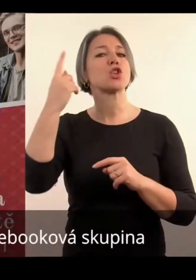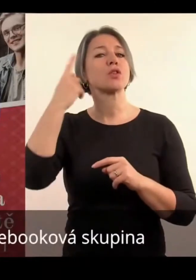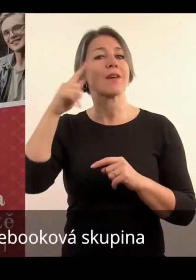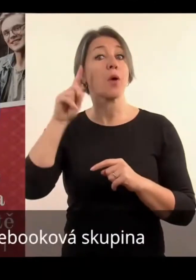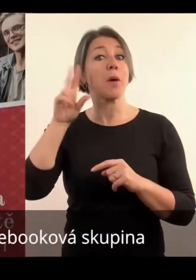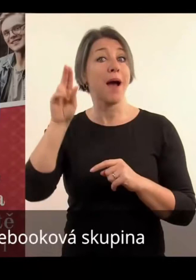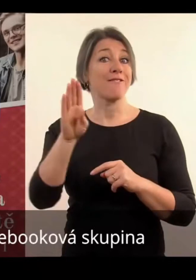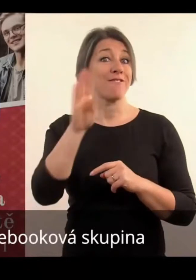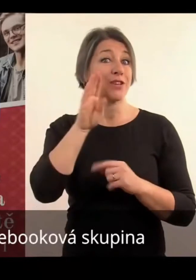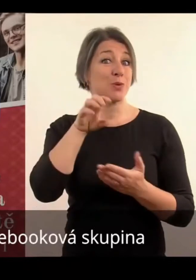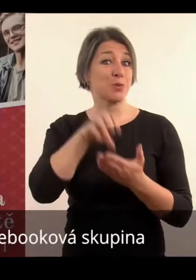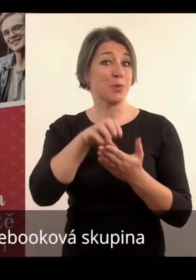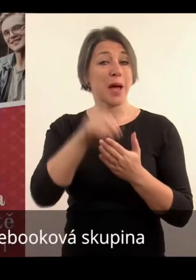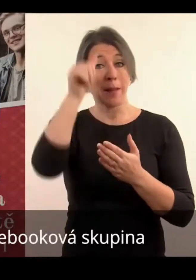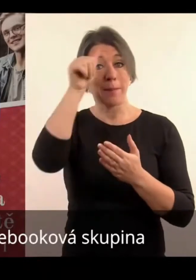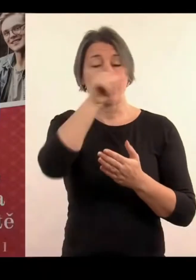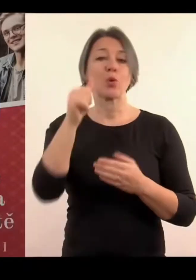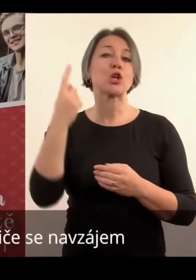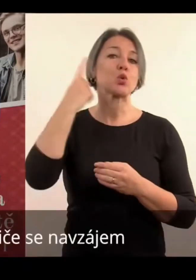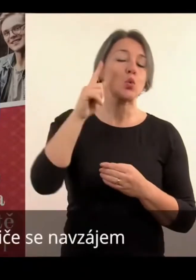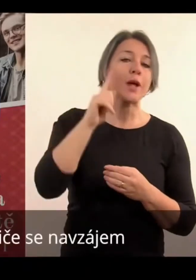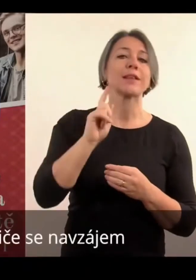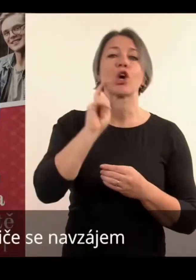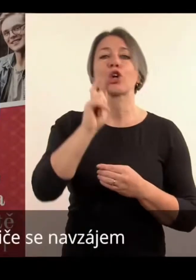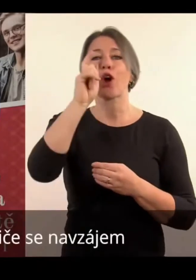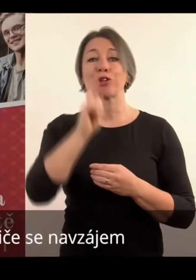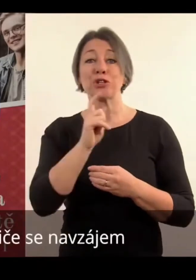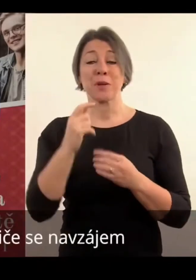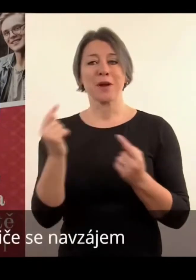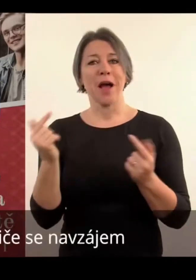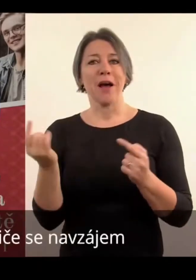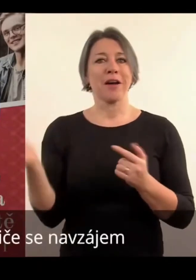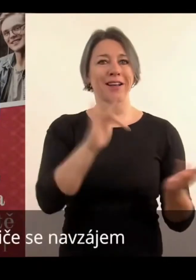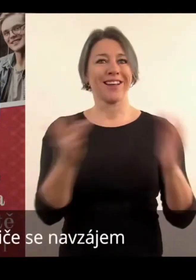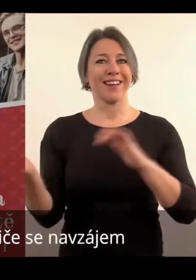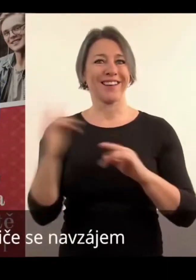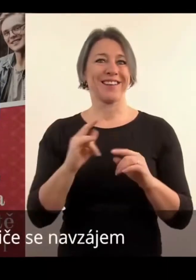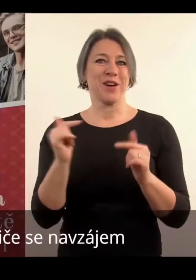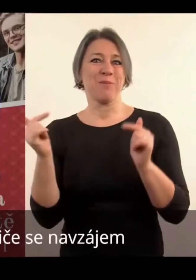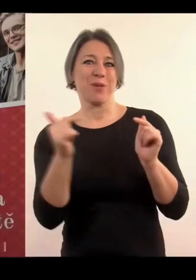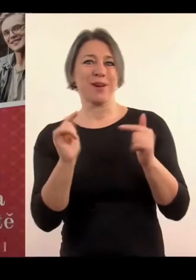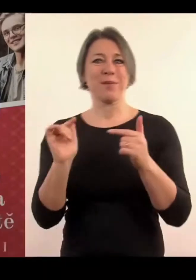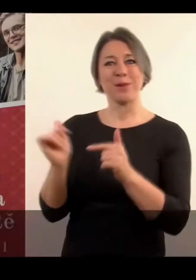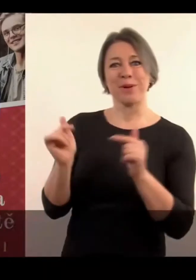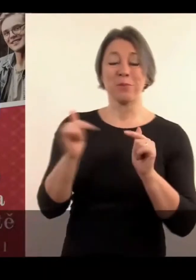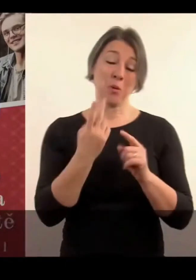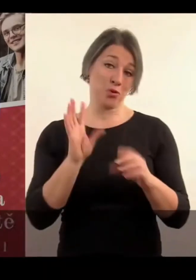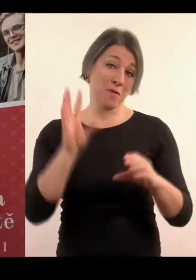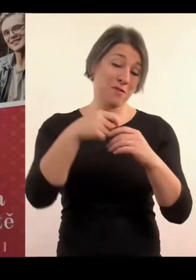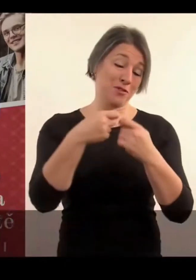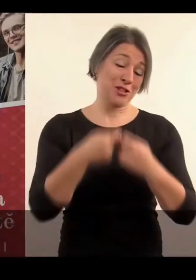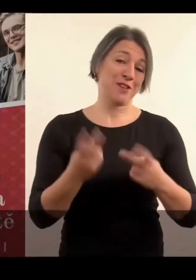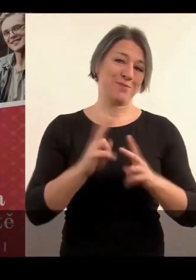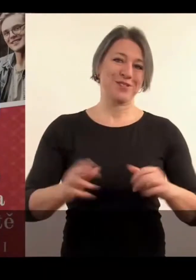existují přichopová skupina pro ty rodiče, takže ti rodiče se nadzájem to korují a je možné se do